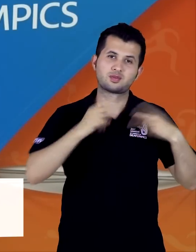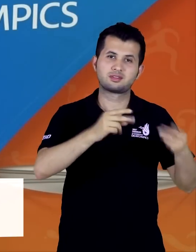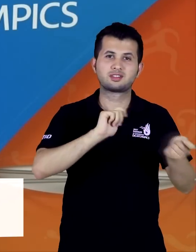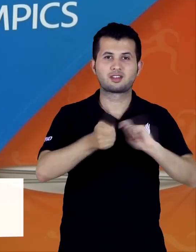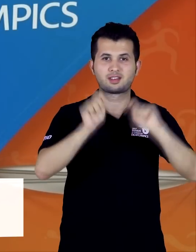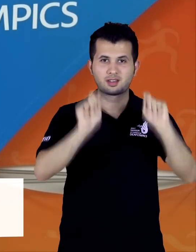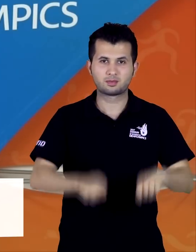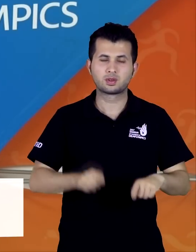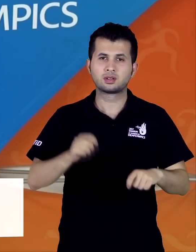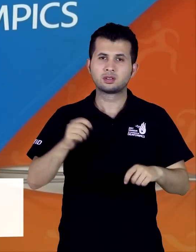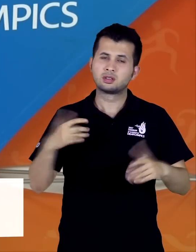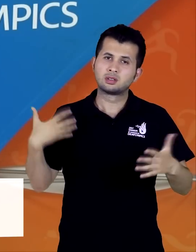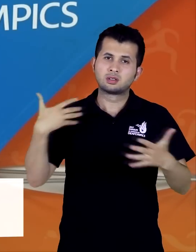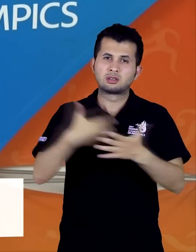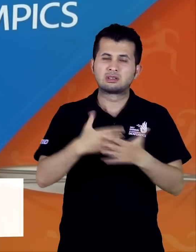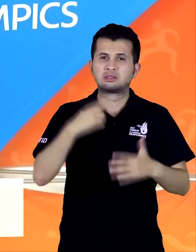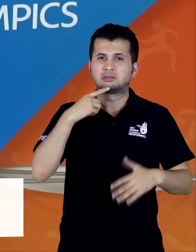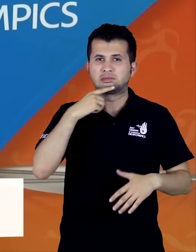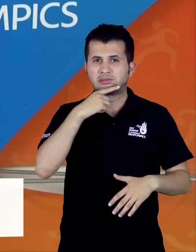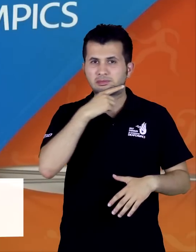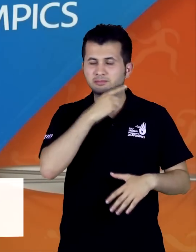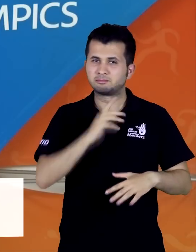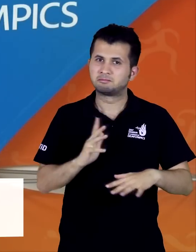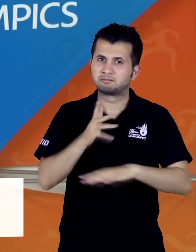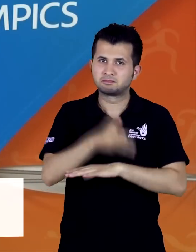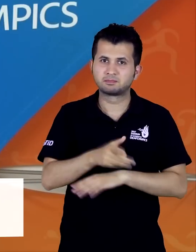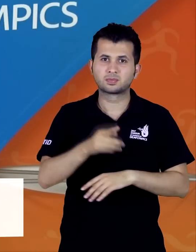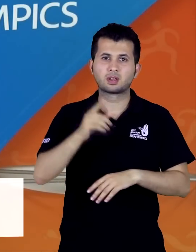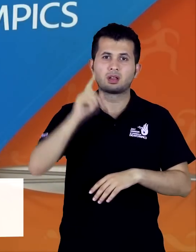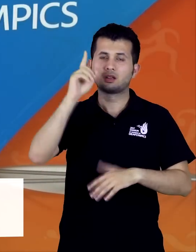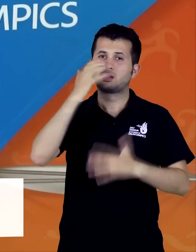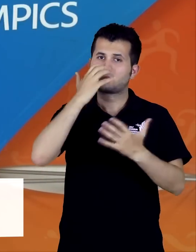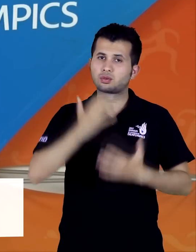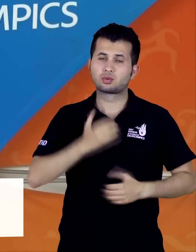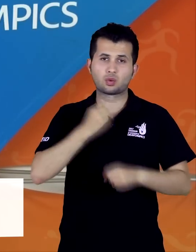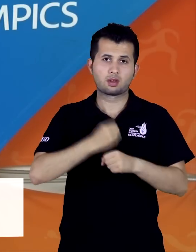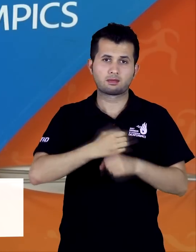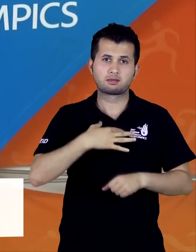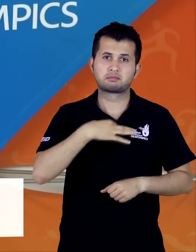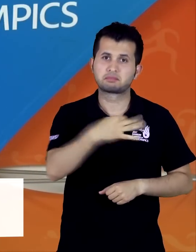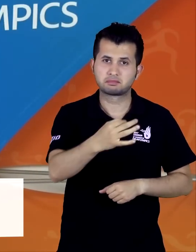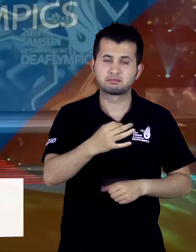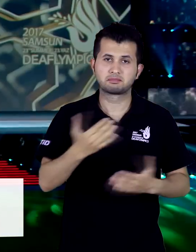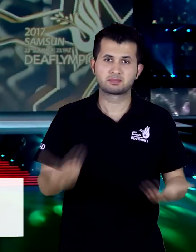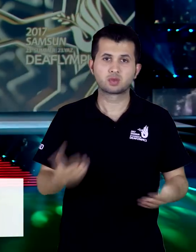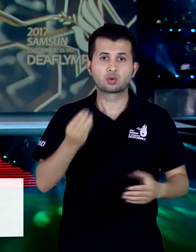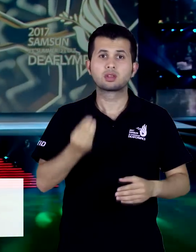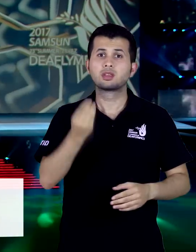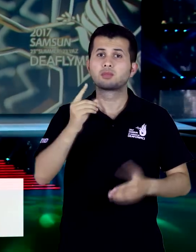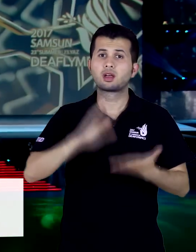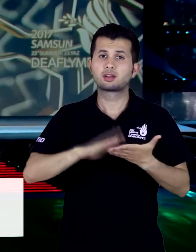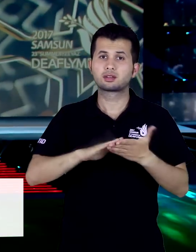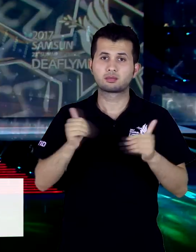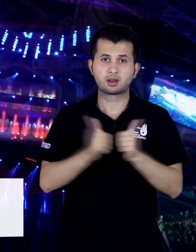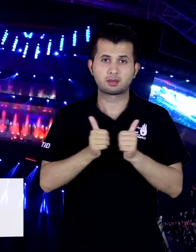meşakkatli bir yoldan buraya geldik. Bu görevi bize verdikleri için çok büyük bir gurur. Herkese nasip olmaz diye düşünüyorum. Çok iyi bir